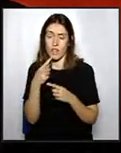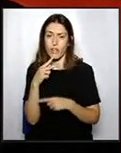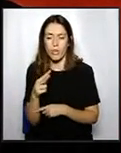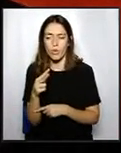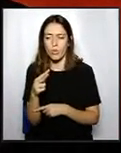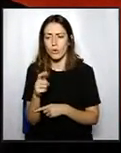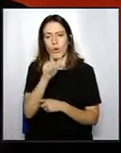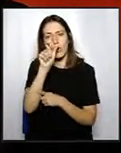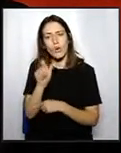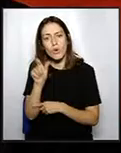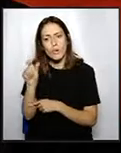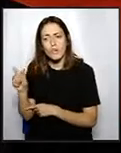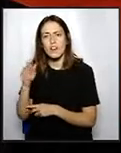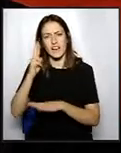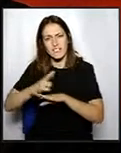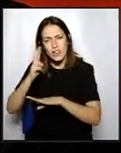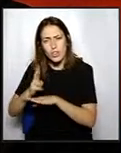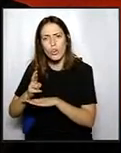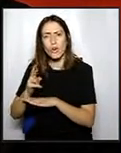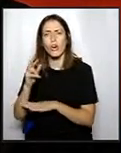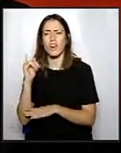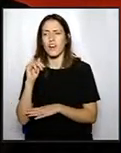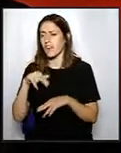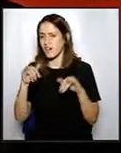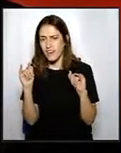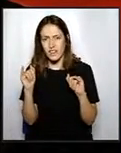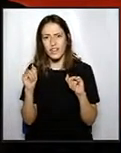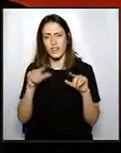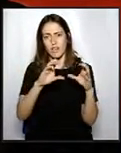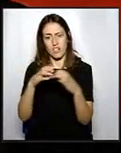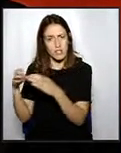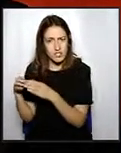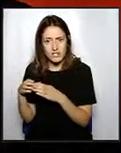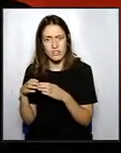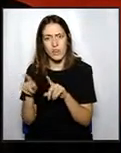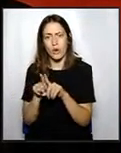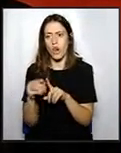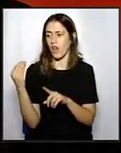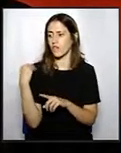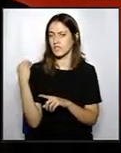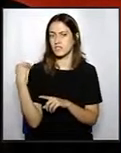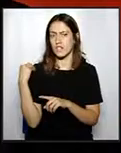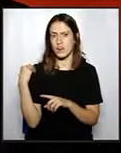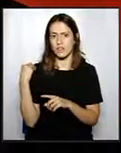ni cap regidor del seu equip de govern, ni de l'oposició, ni tècnics municipals, la van avisar que estava cometent